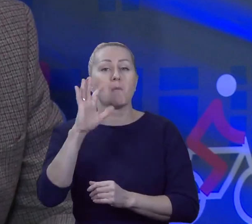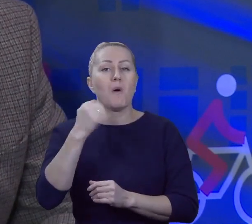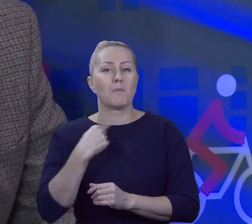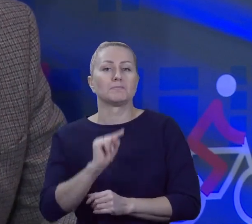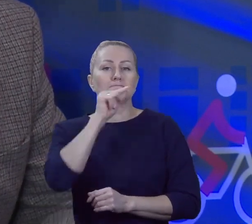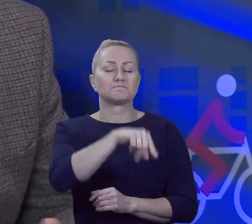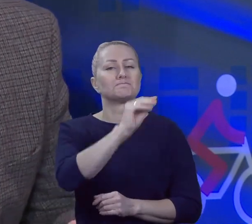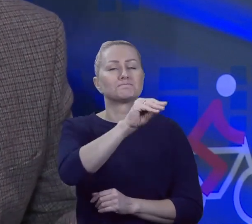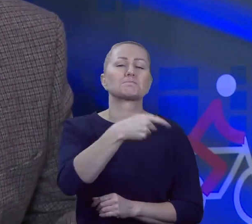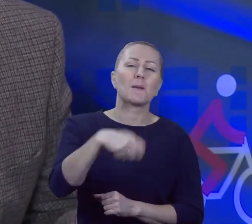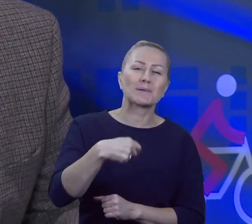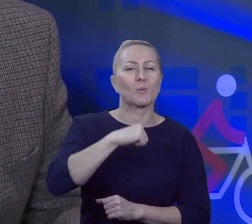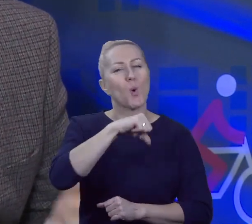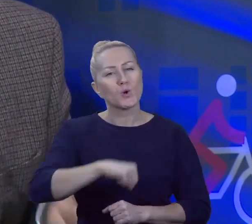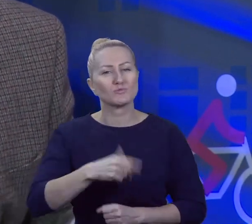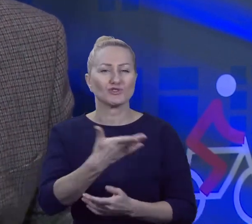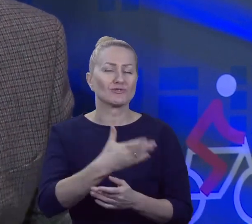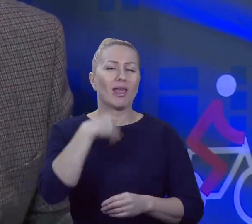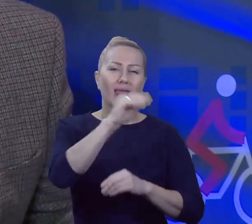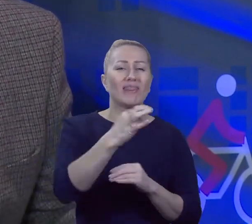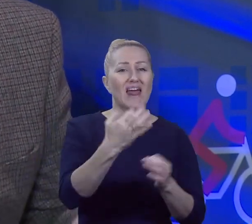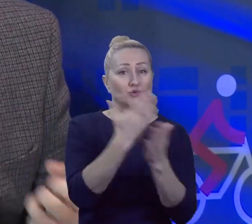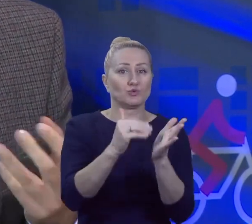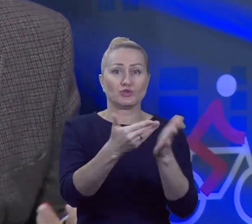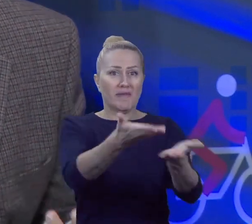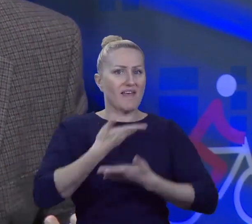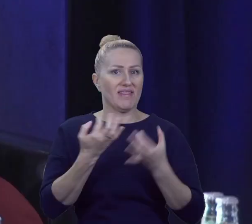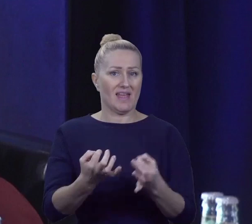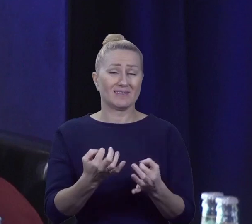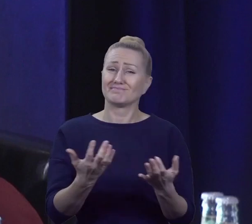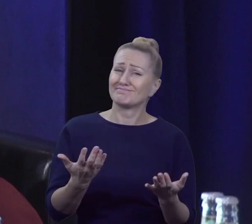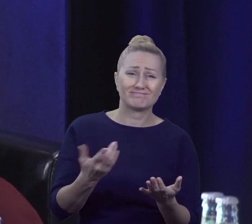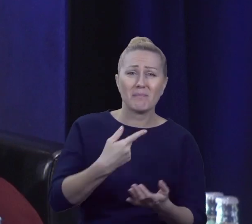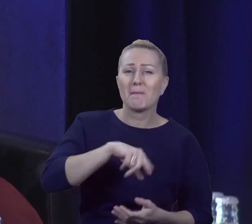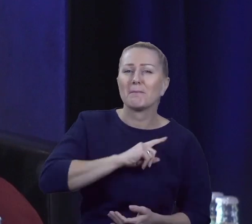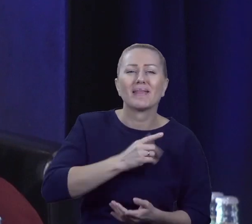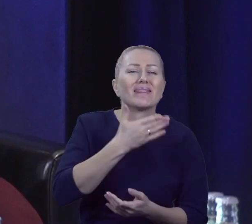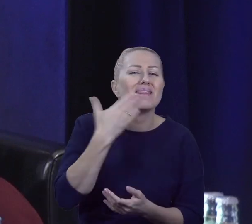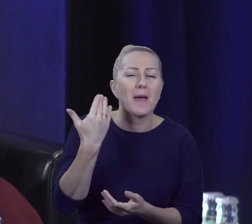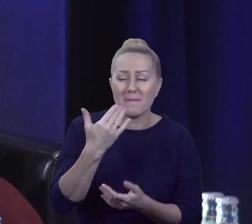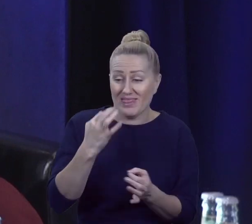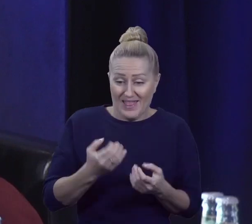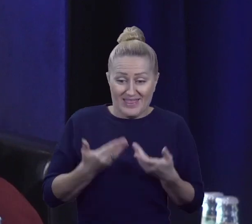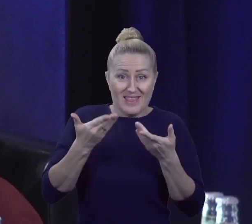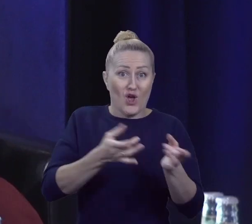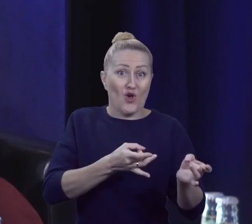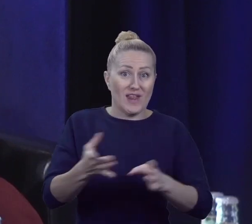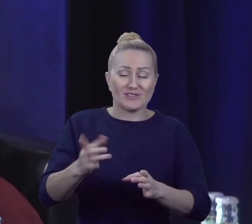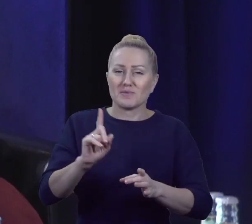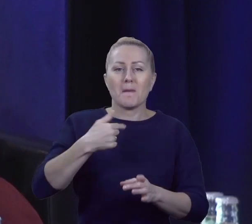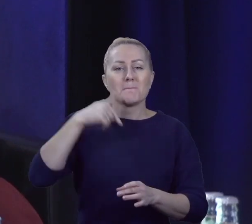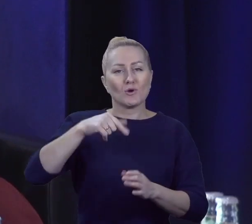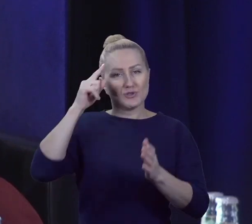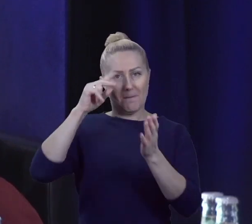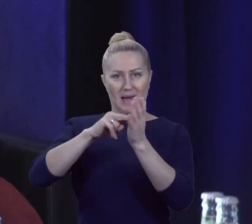wójcie, panie prezydencie tu i teraz, bo trzeba już. U nas nie ma już, my musimy zaplanować, żeby przeprowadzić jakąś